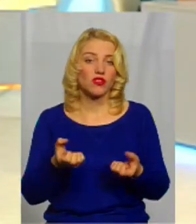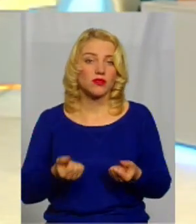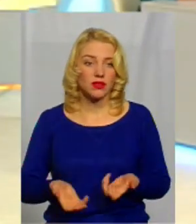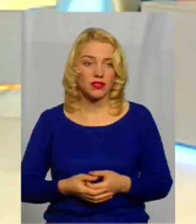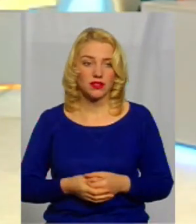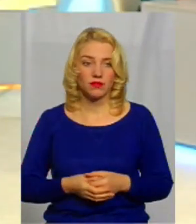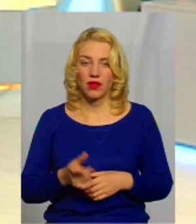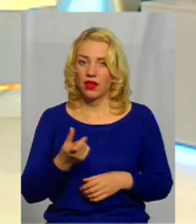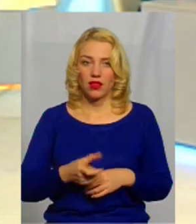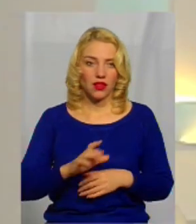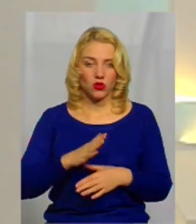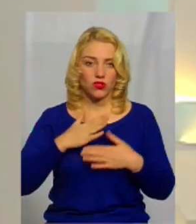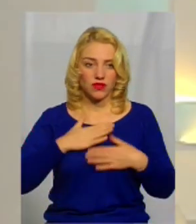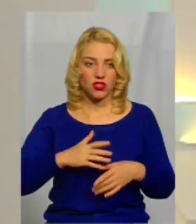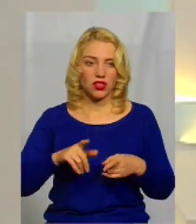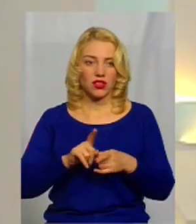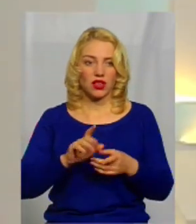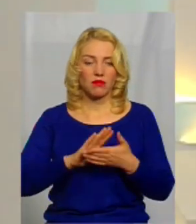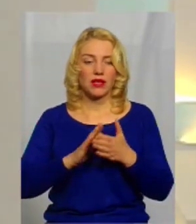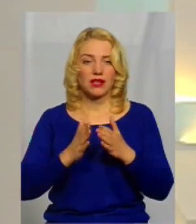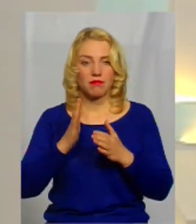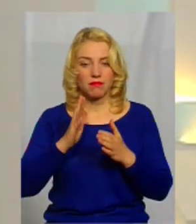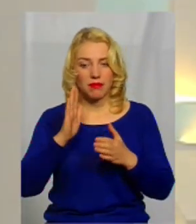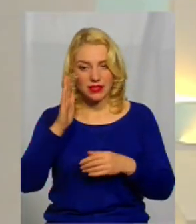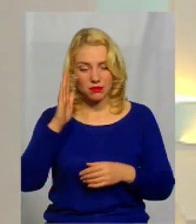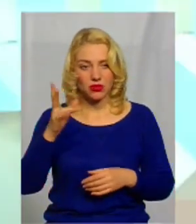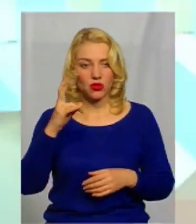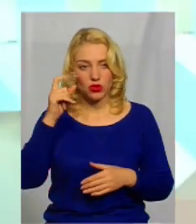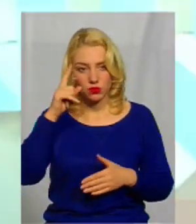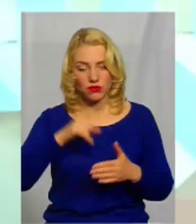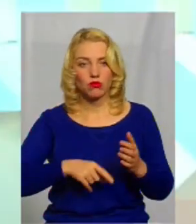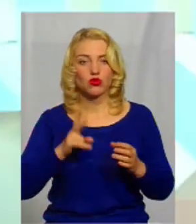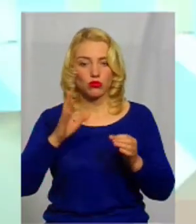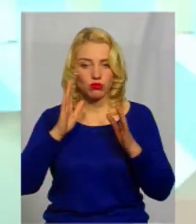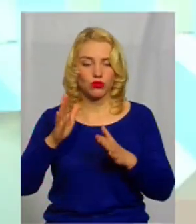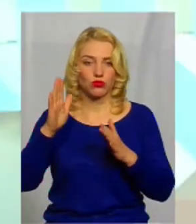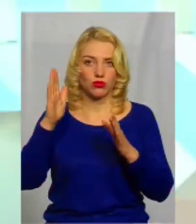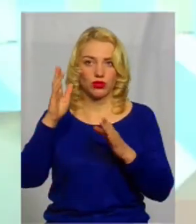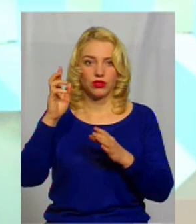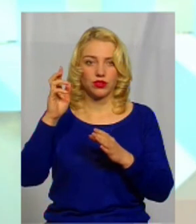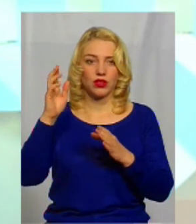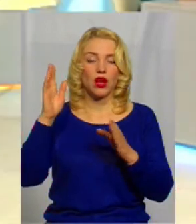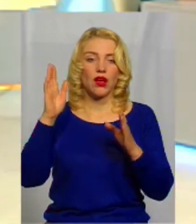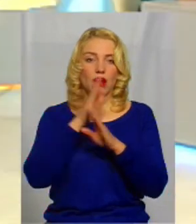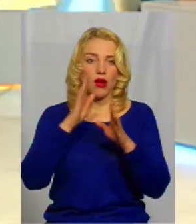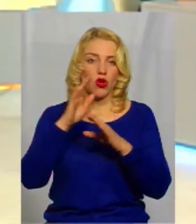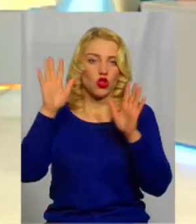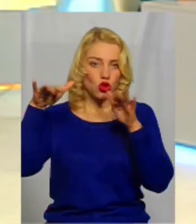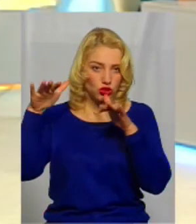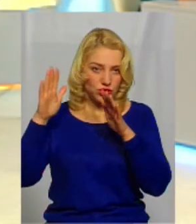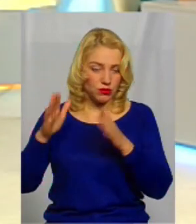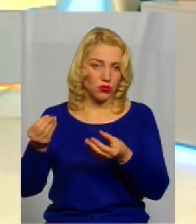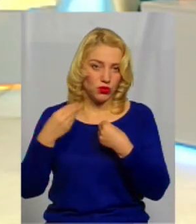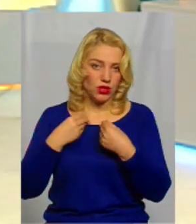не дуже втішає така перспектива, але будемо сподіватися, що будуть дощі і криниці на